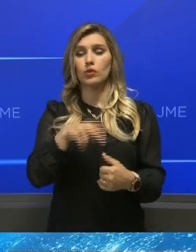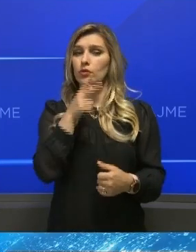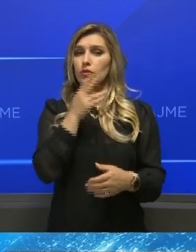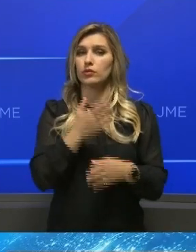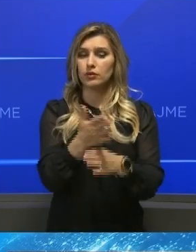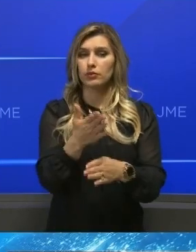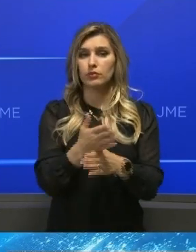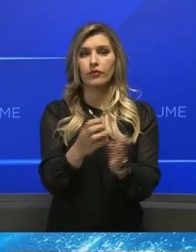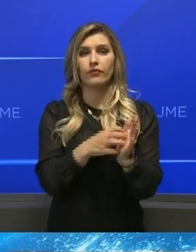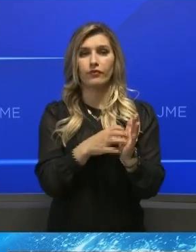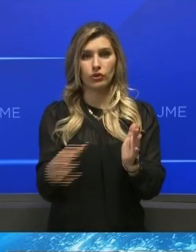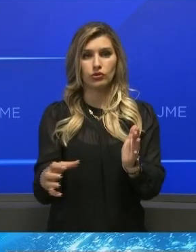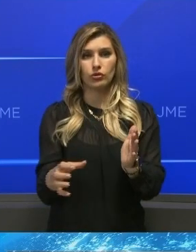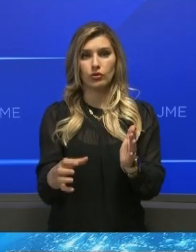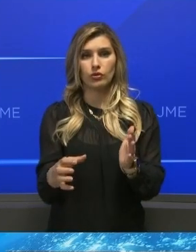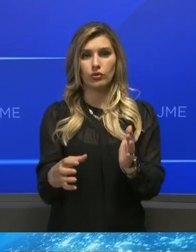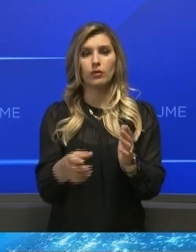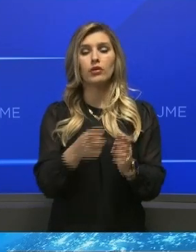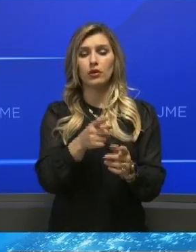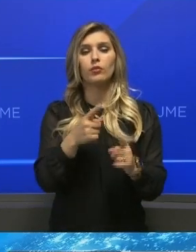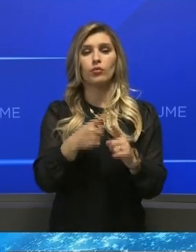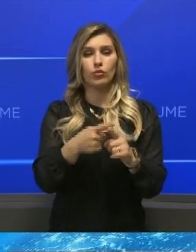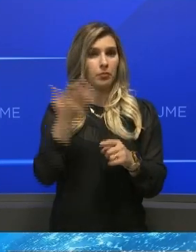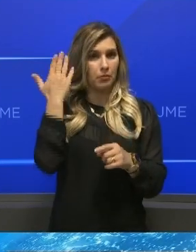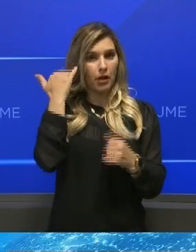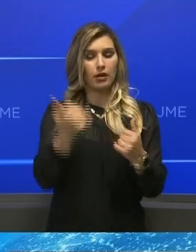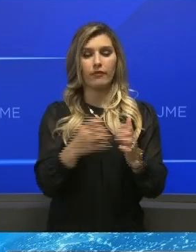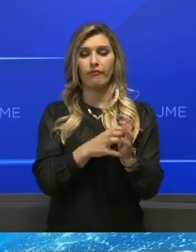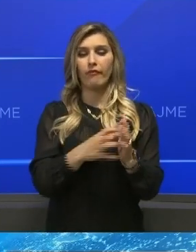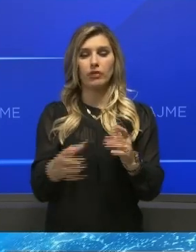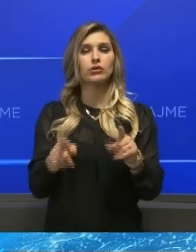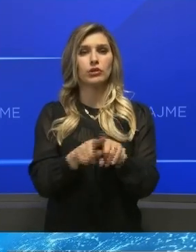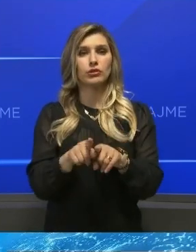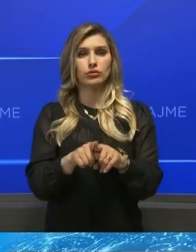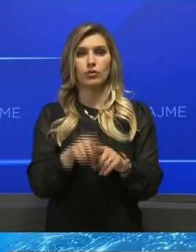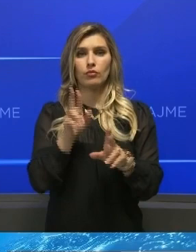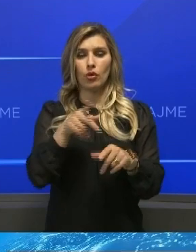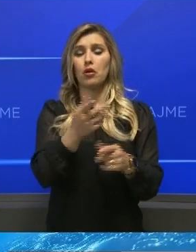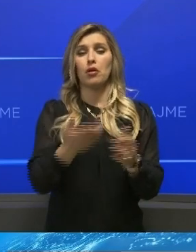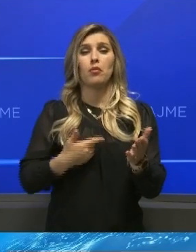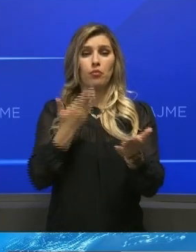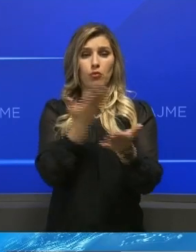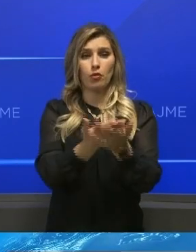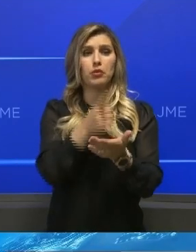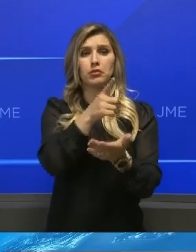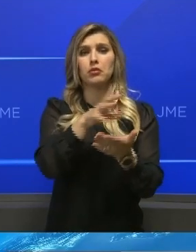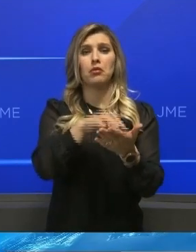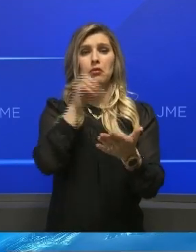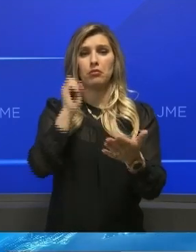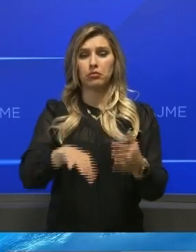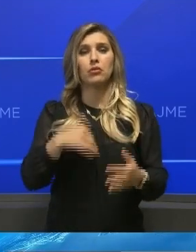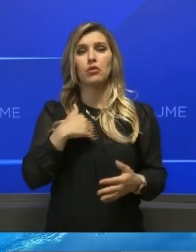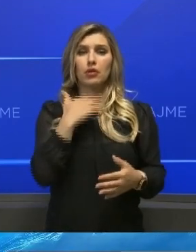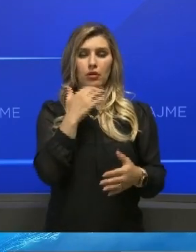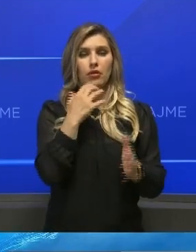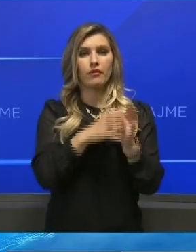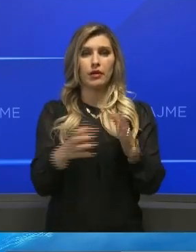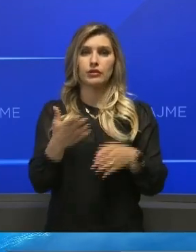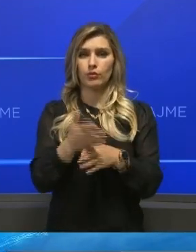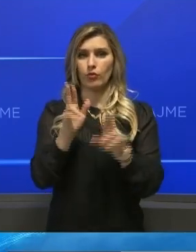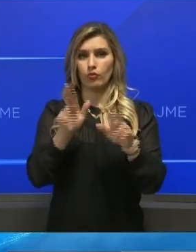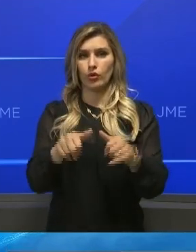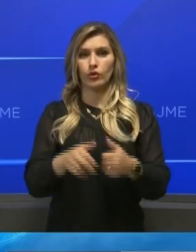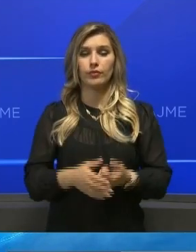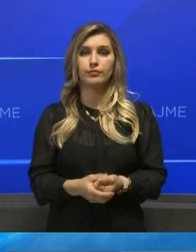japim mbështetje, dhe këtë mbështetje do t'a vazhdojmë pavarësisht faktis që rezoluta e sot me nuk morim mbështetje në Partisë në